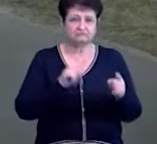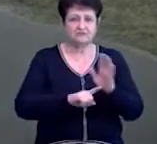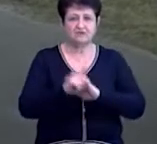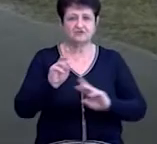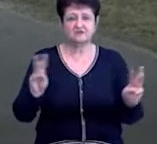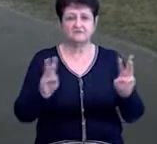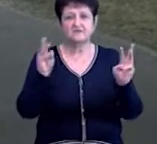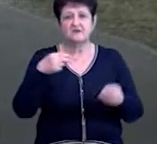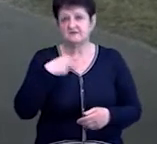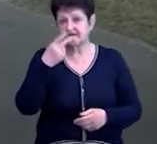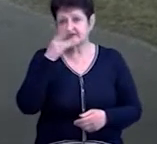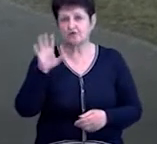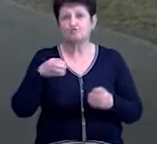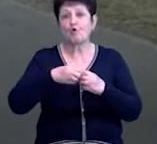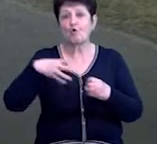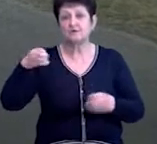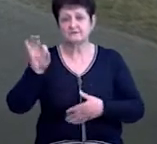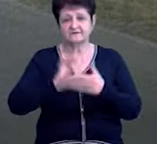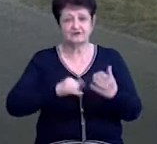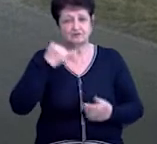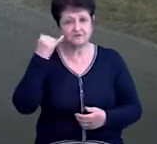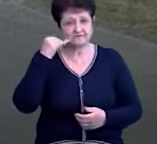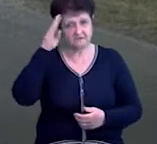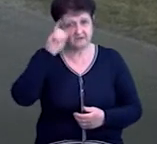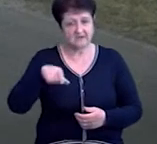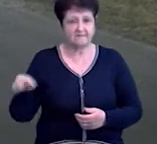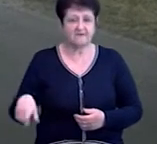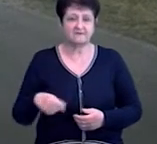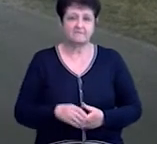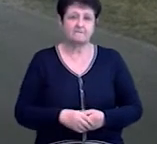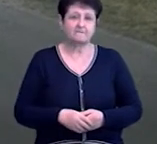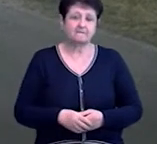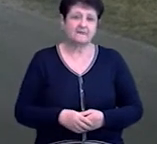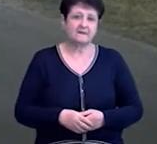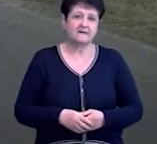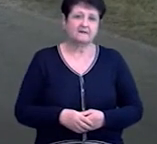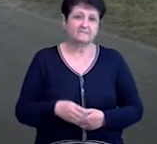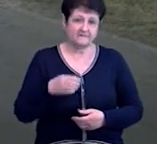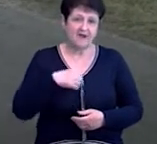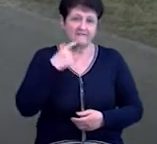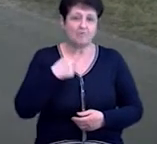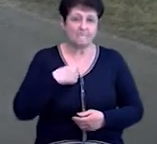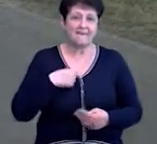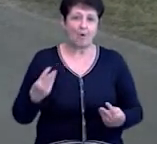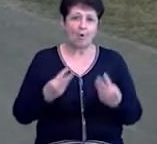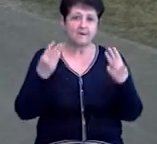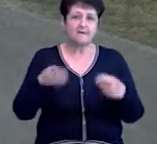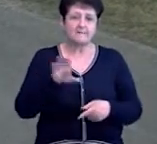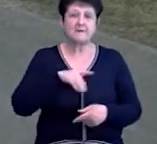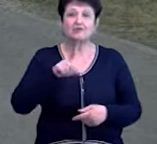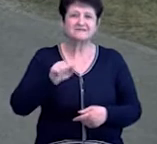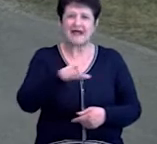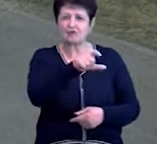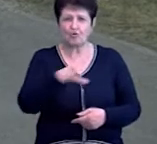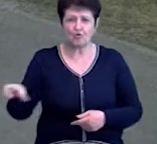бачила огня, я бачила тільки дим. Я зразу вже позвонила хлопцям, кому, ну, хто тут близько, і говорю, ну, явно горім. То есть, це було ще за дорогою, аж вон там,